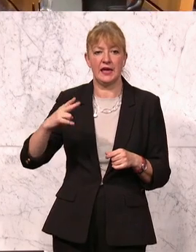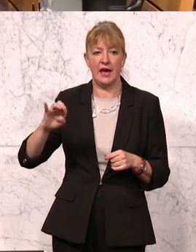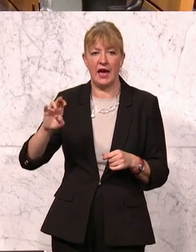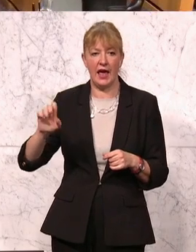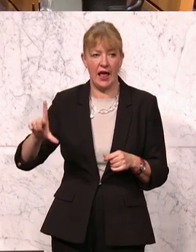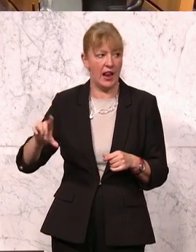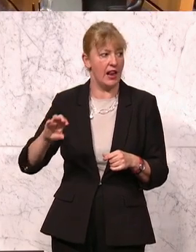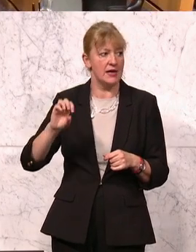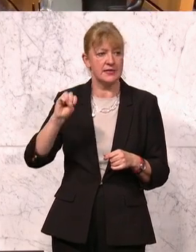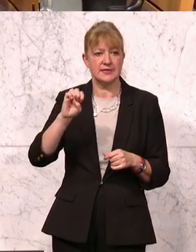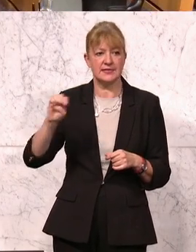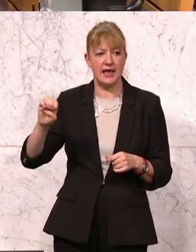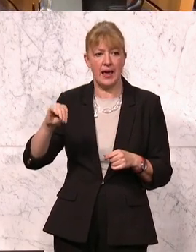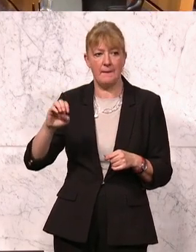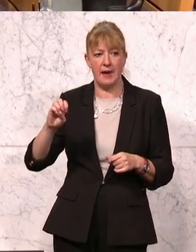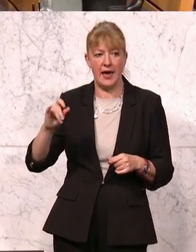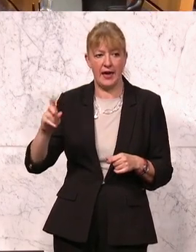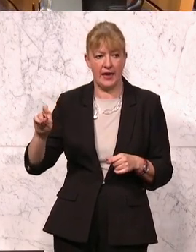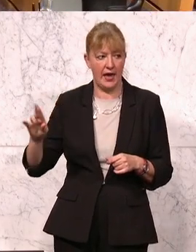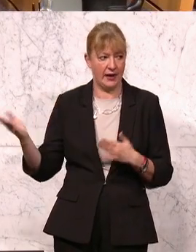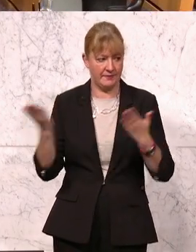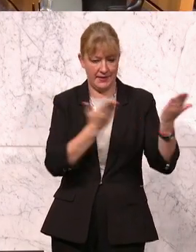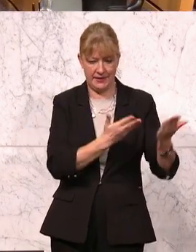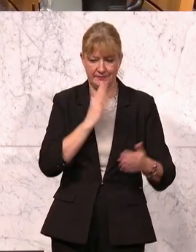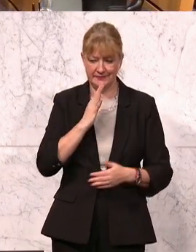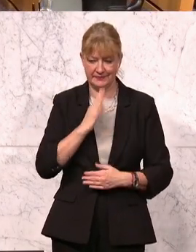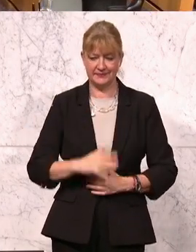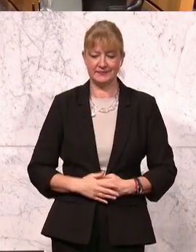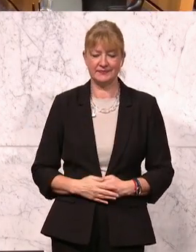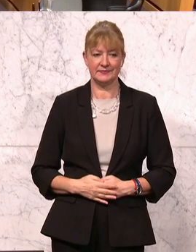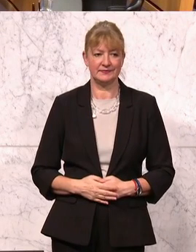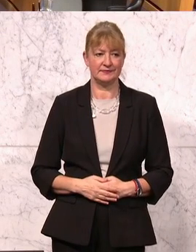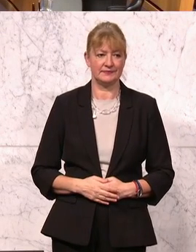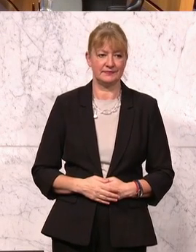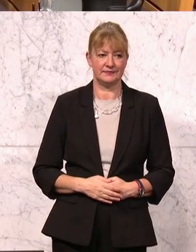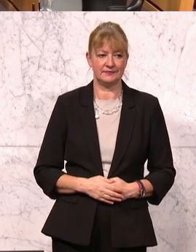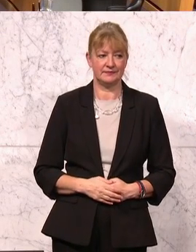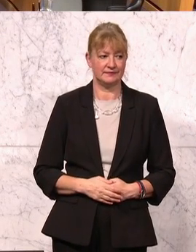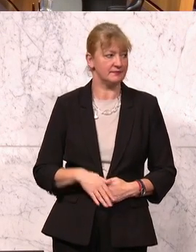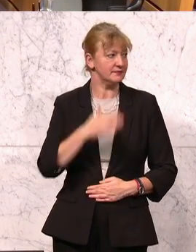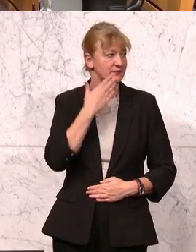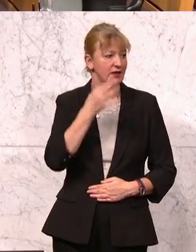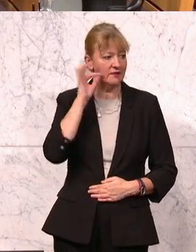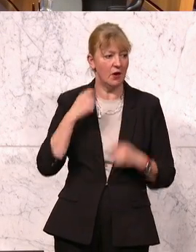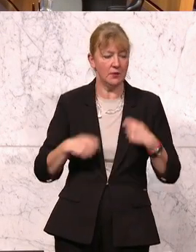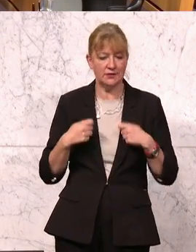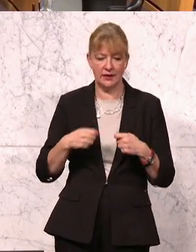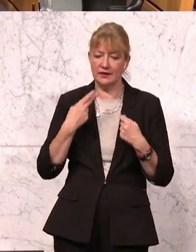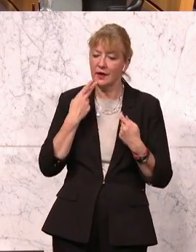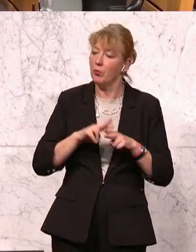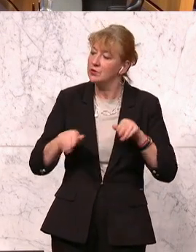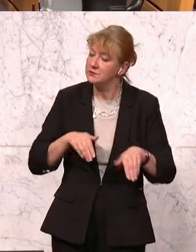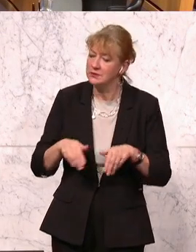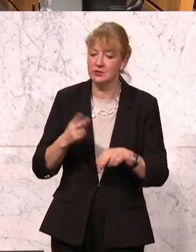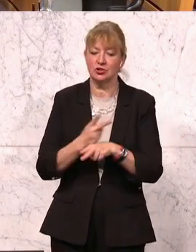Frau Präsidentin, Herr Bundesminister, Herr